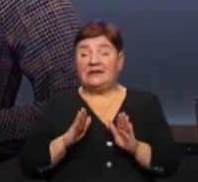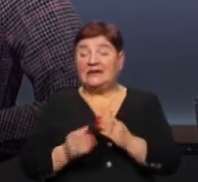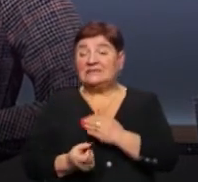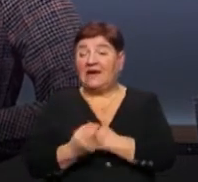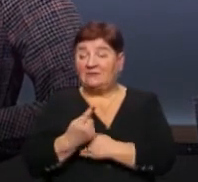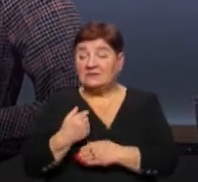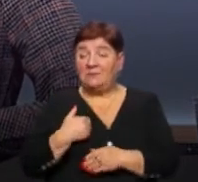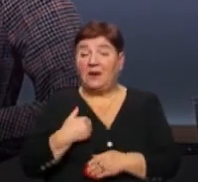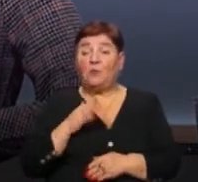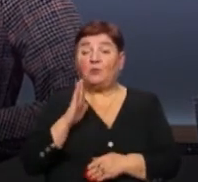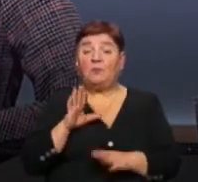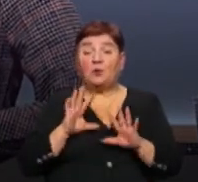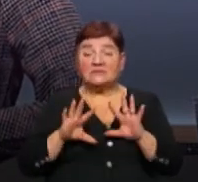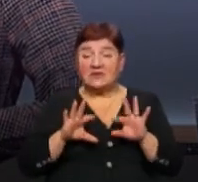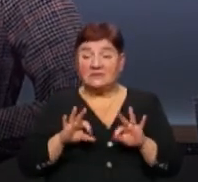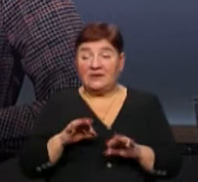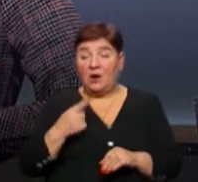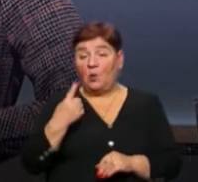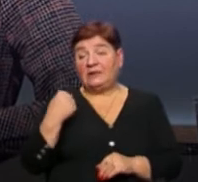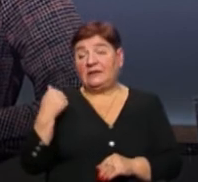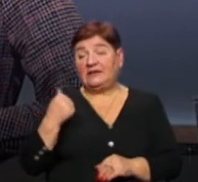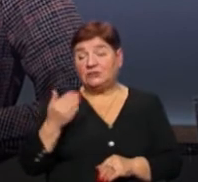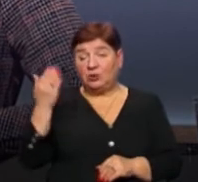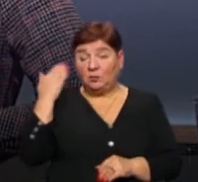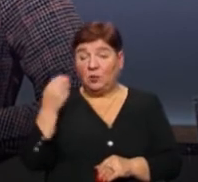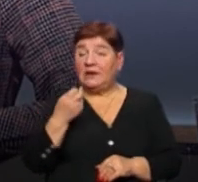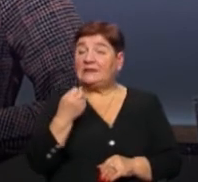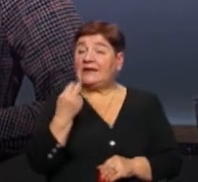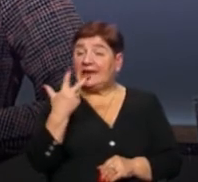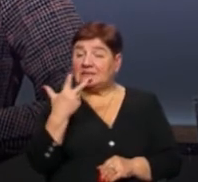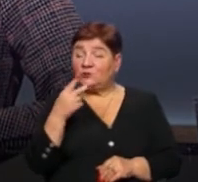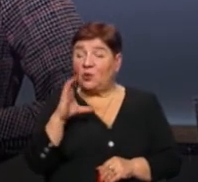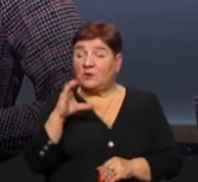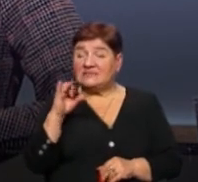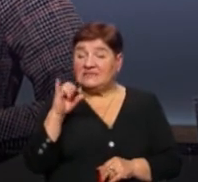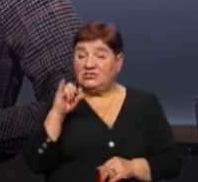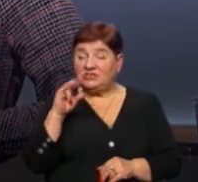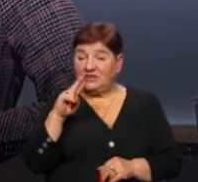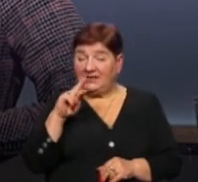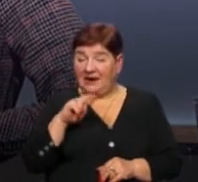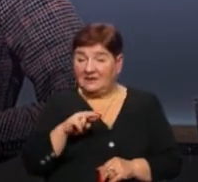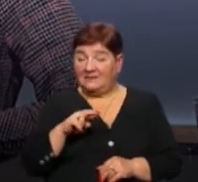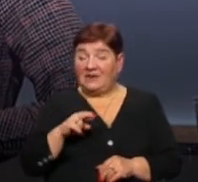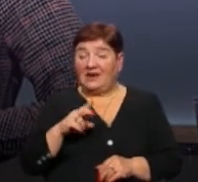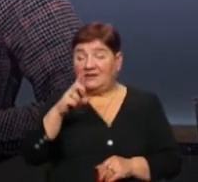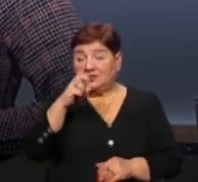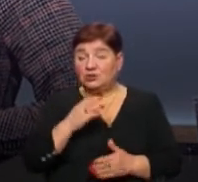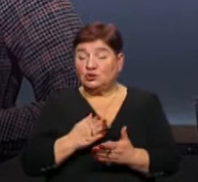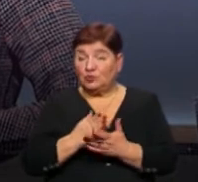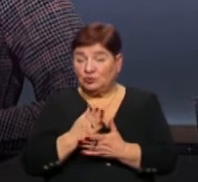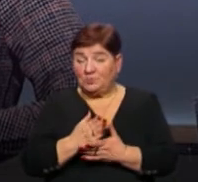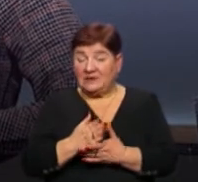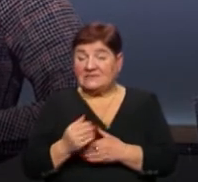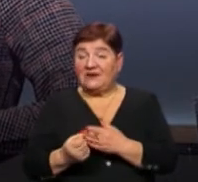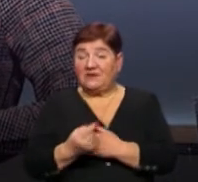'являться, ми обов'язково про них розкажемо. Тиждень тому, 13 січня, на сайті Держпродспозивслужби з'явилась